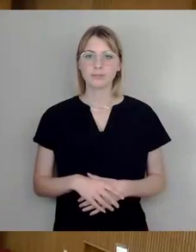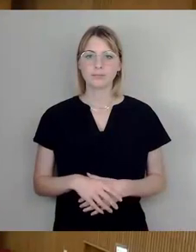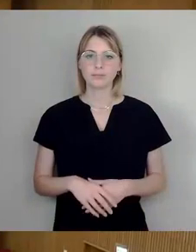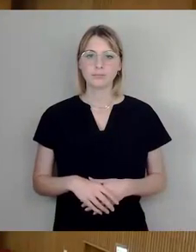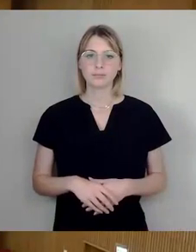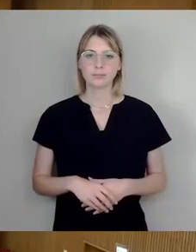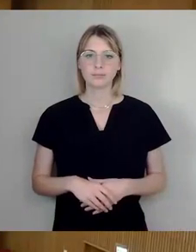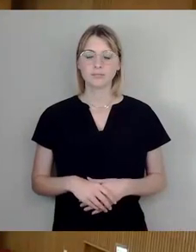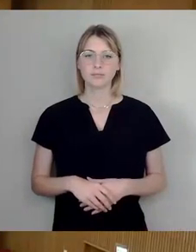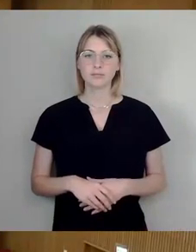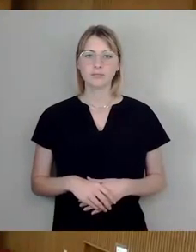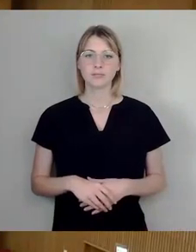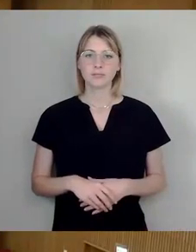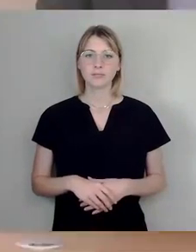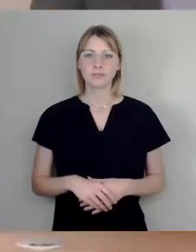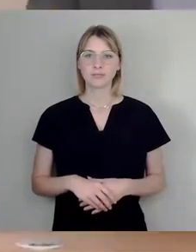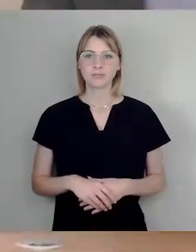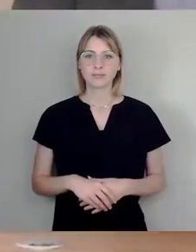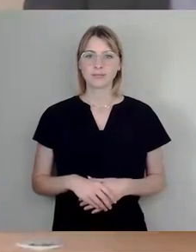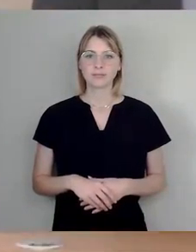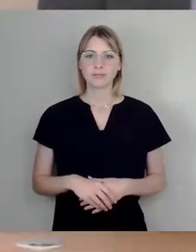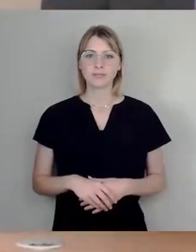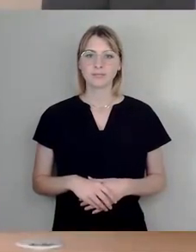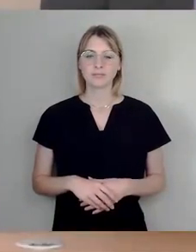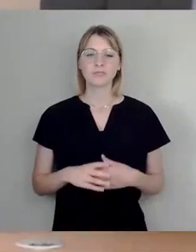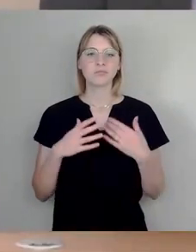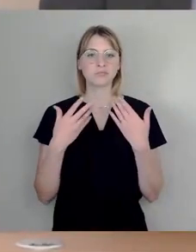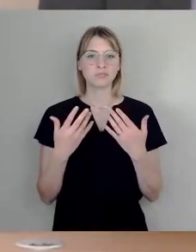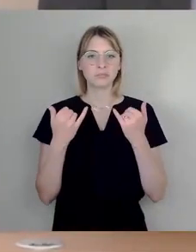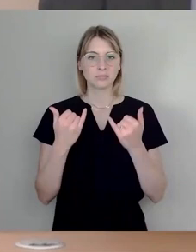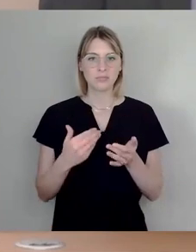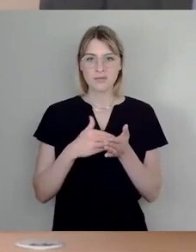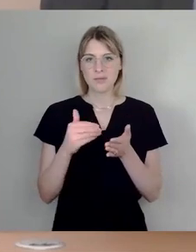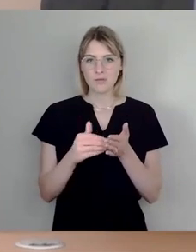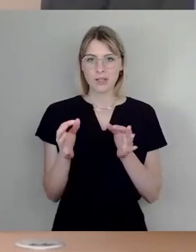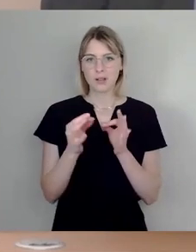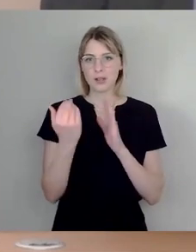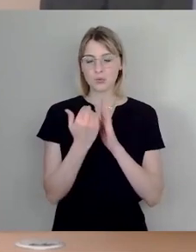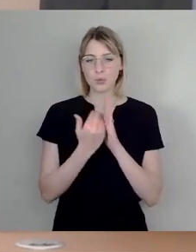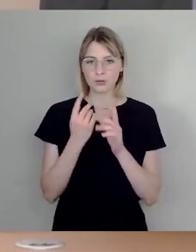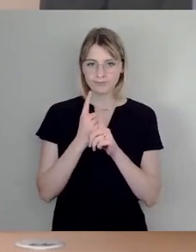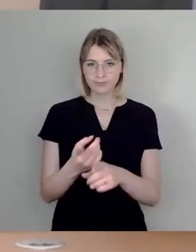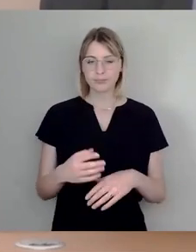So, dann würden wir weiter in der Tagesordnung fortsetzen